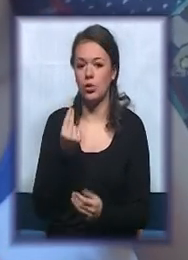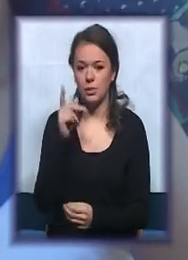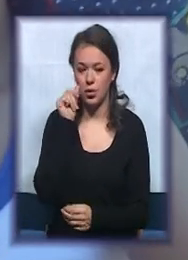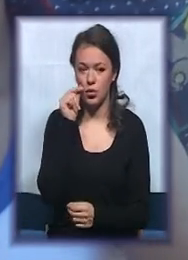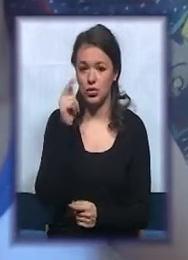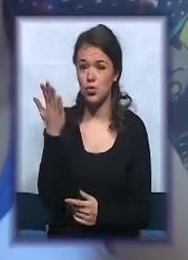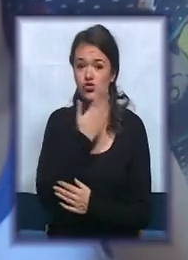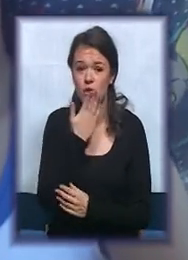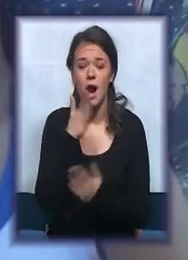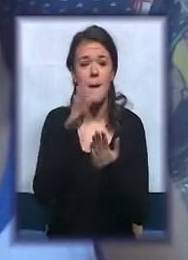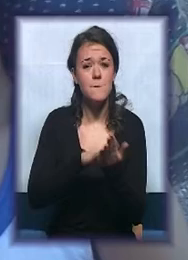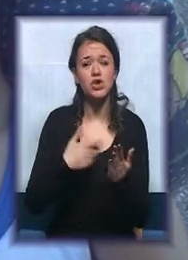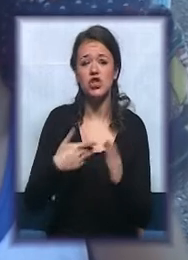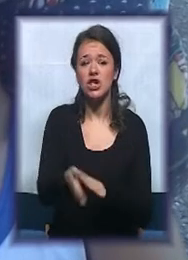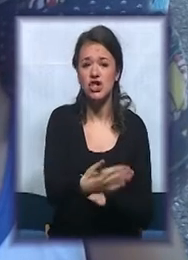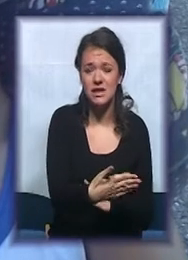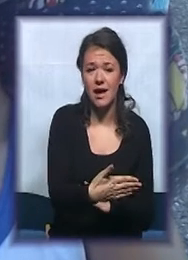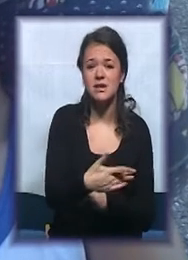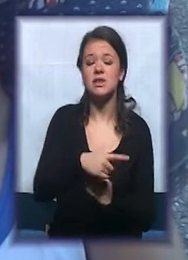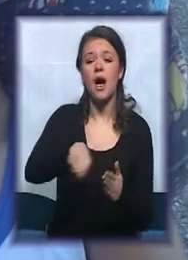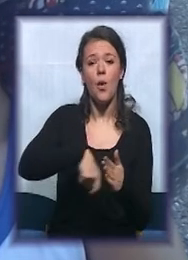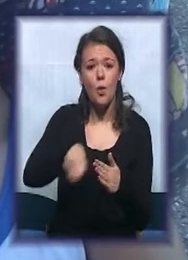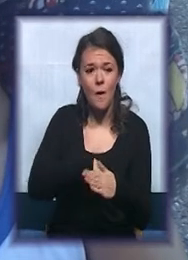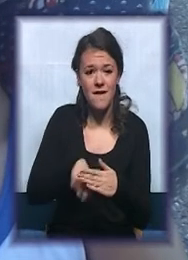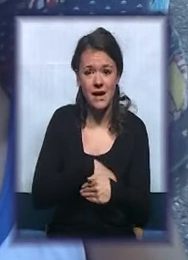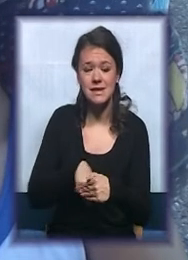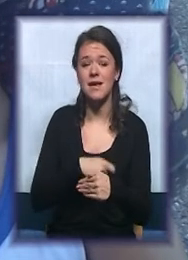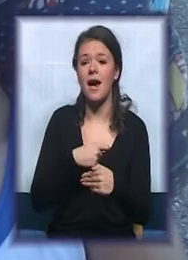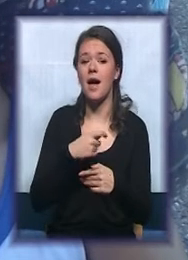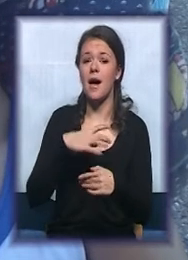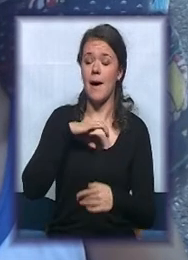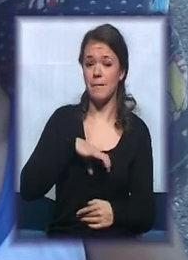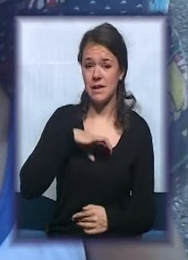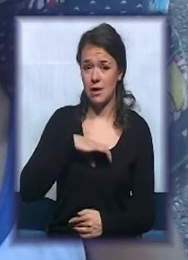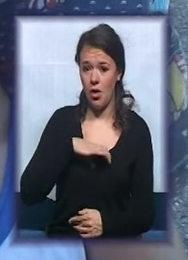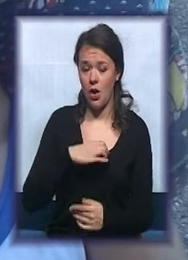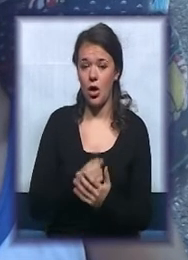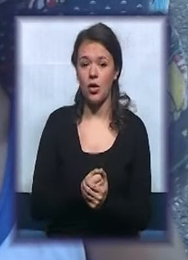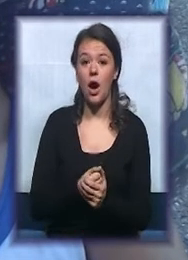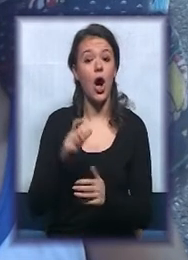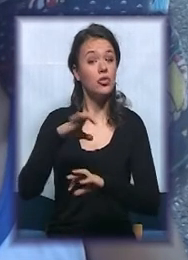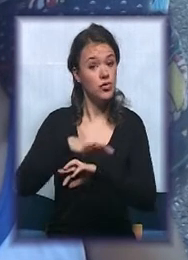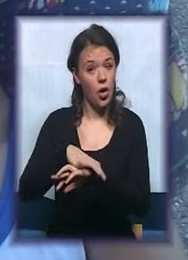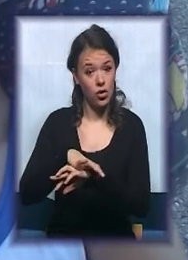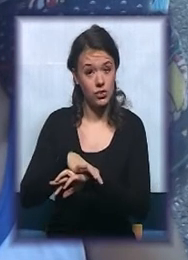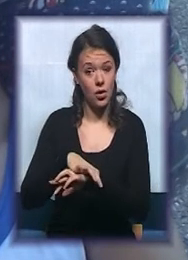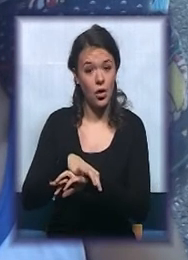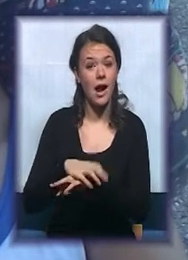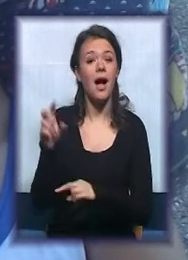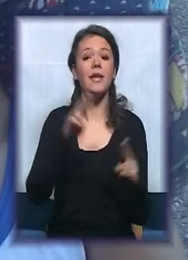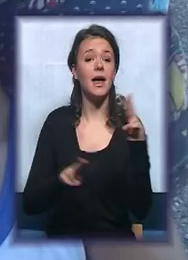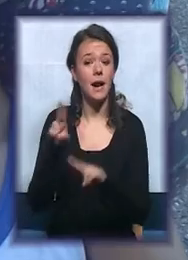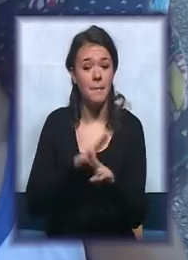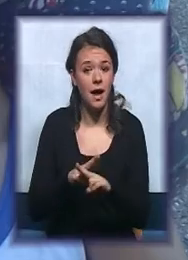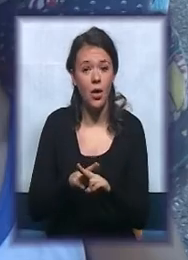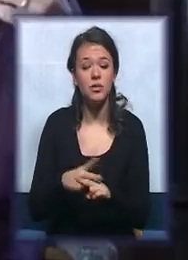čistačica, petkica, kuvarica, psihologa, doktora, terapeuta,